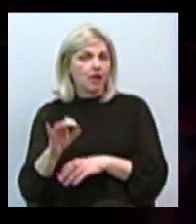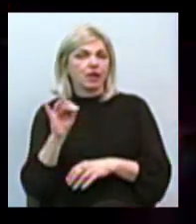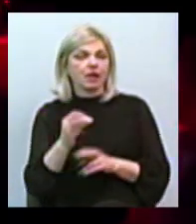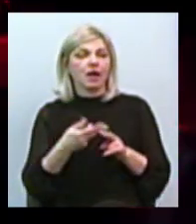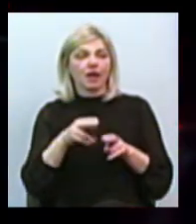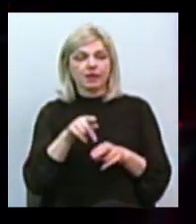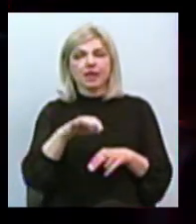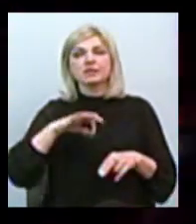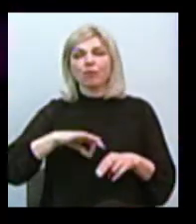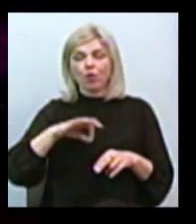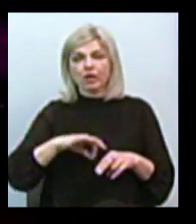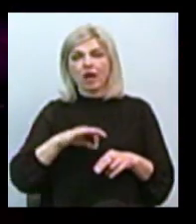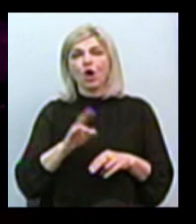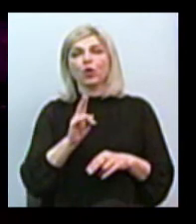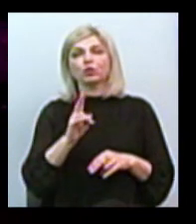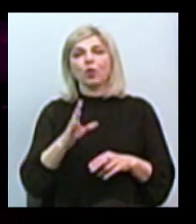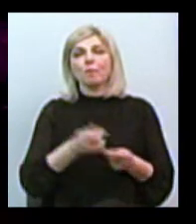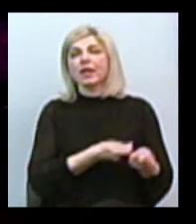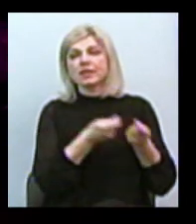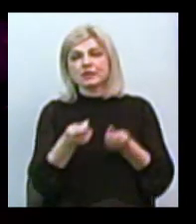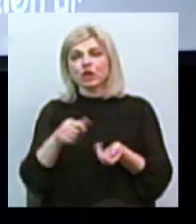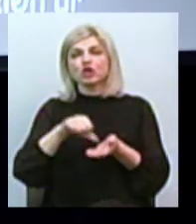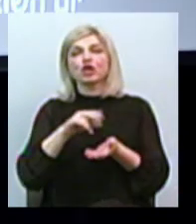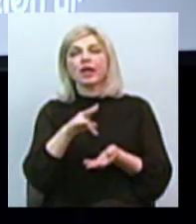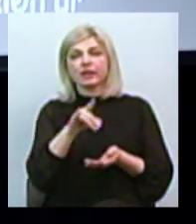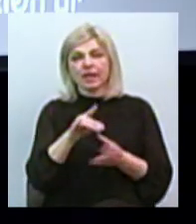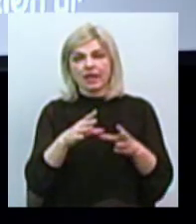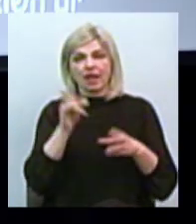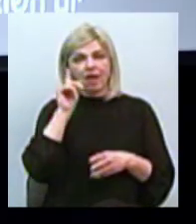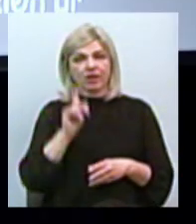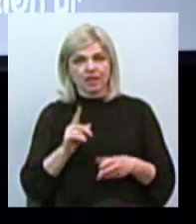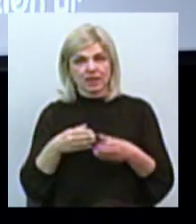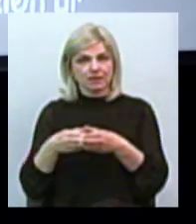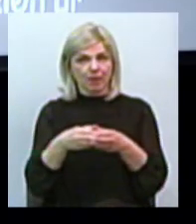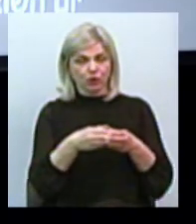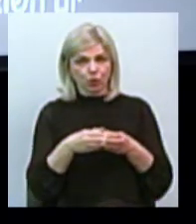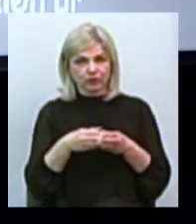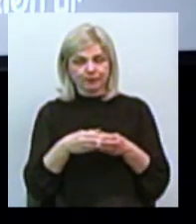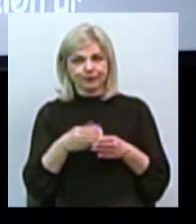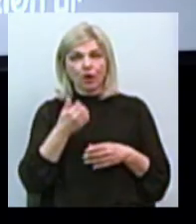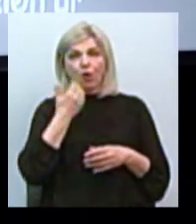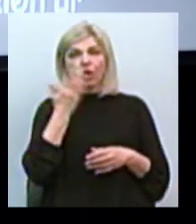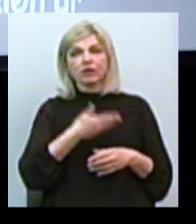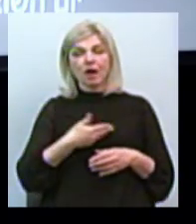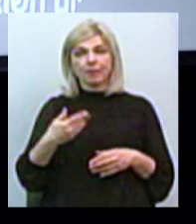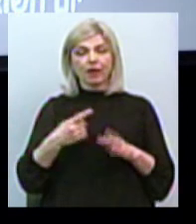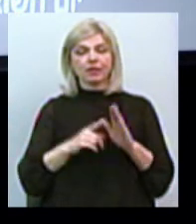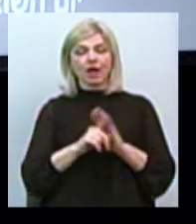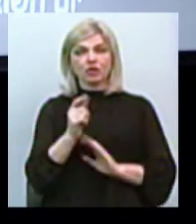використовувала акторка – це ті фото, які принесли члени єврейської спільноти. Коли ми почали працювати над цим